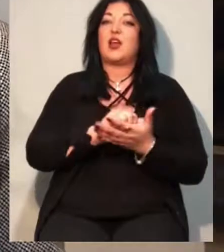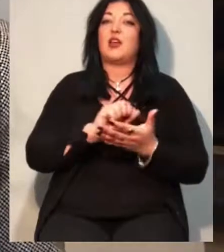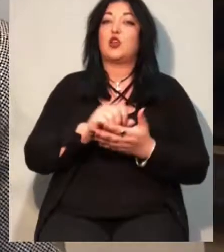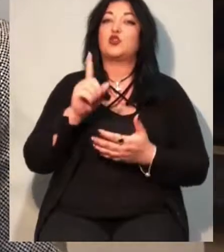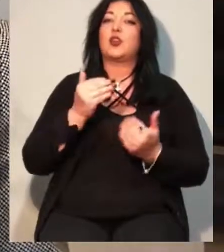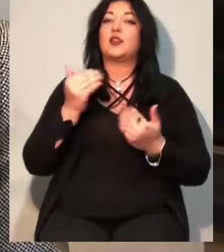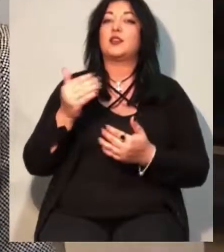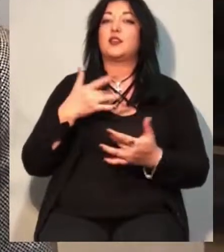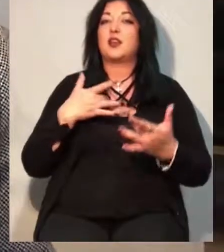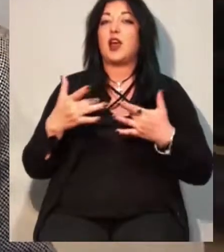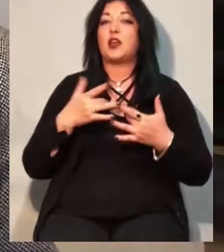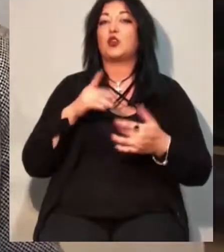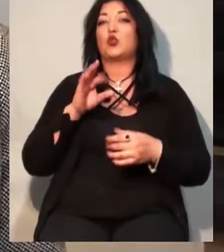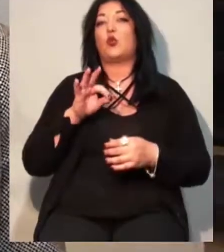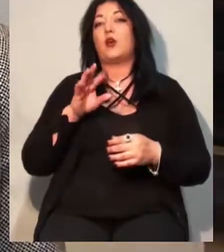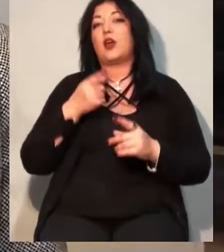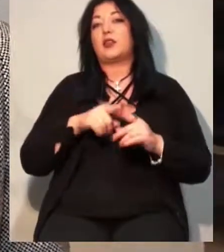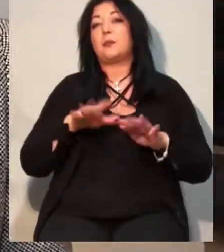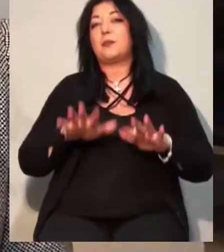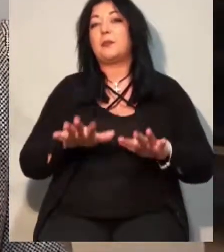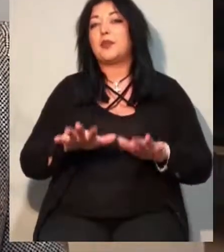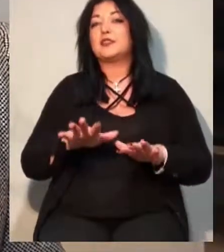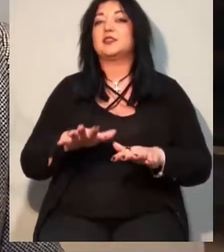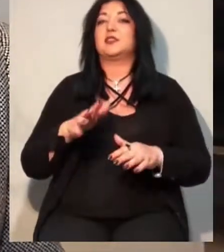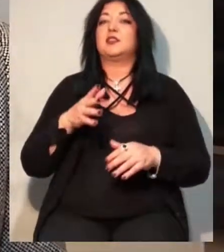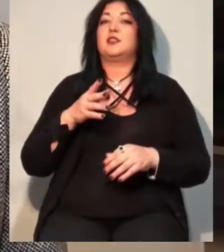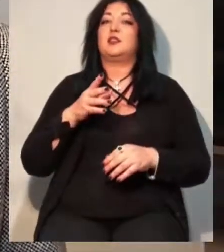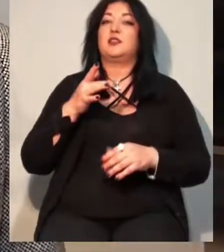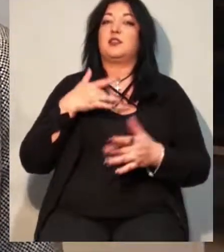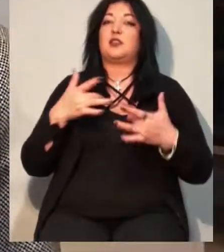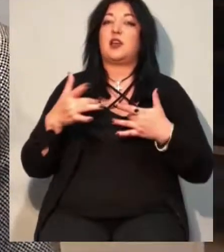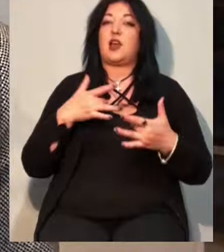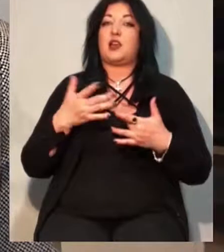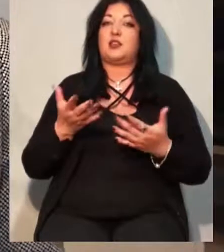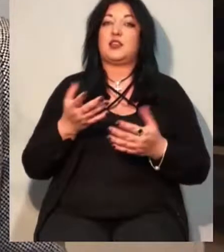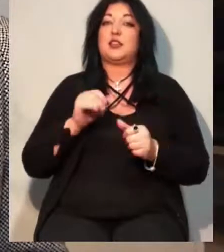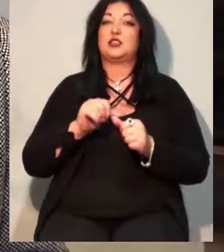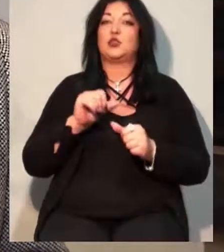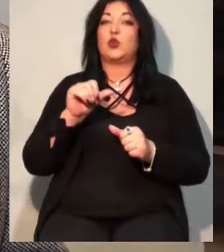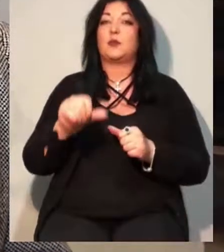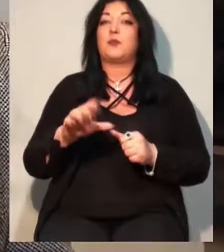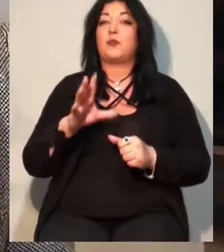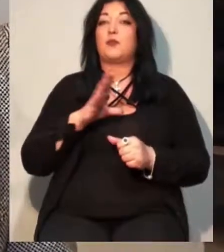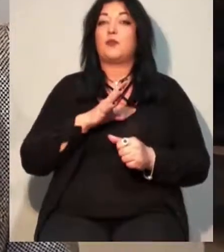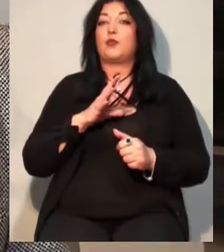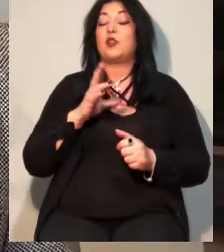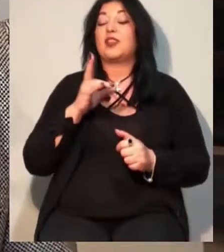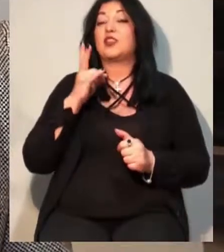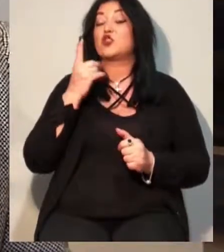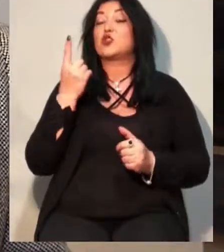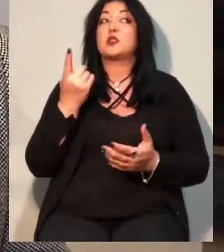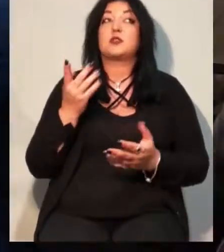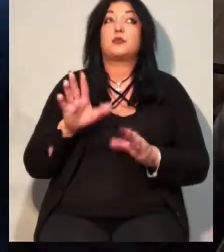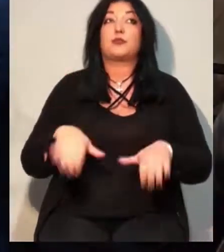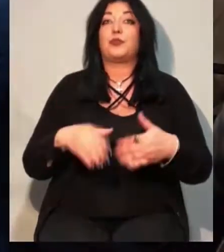міський літній театр, то в Стар, Строюг. І, зокрема, не було надано жодного дозволу на проведення